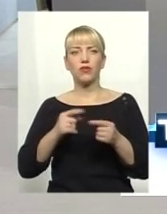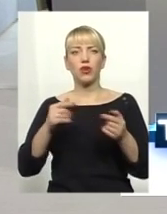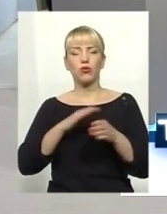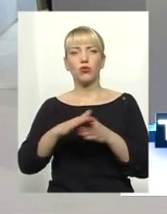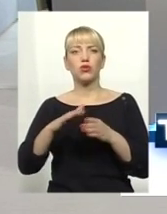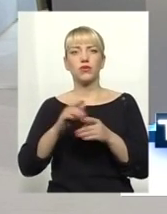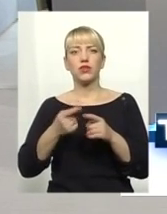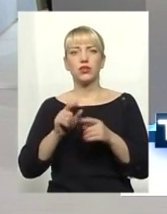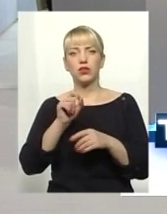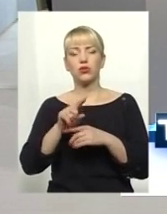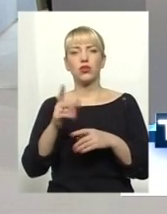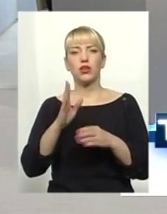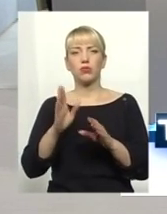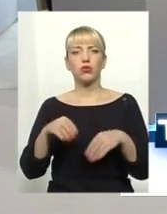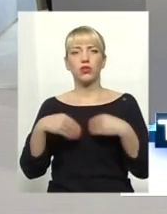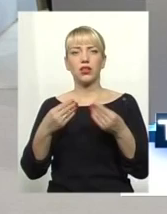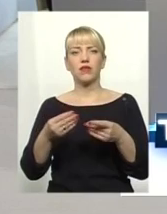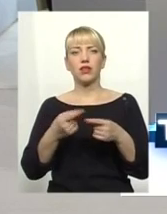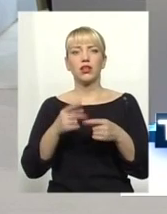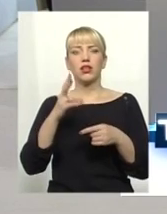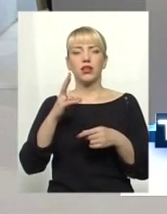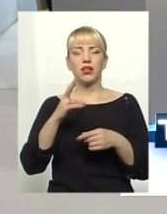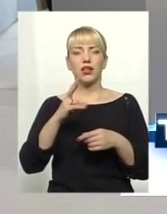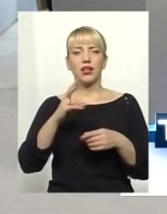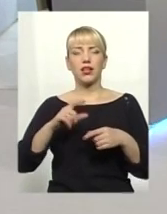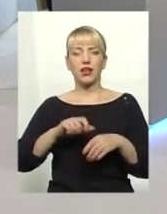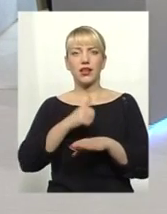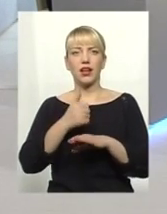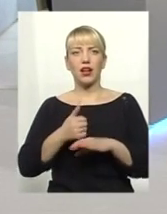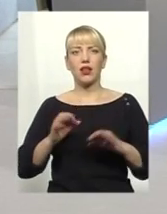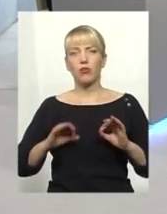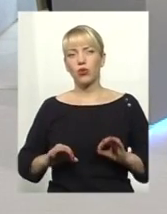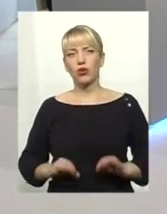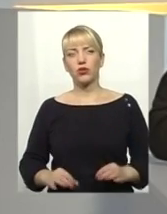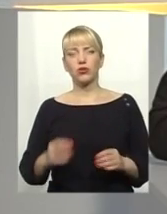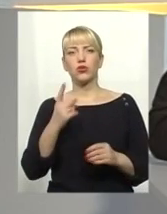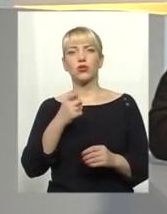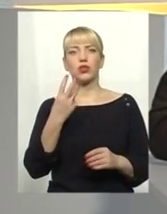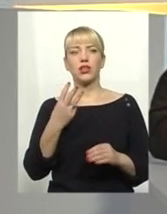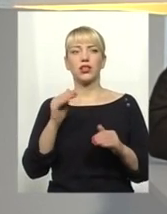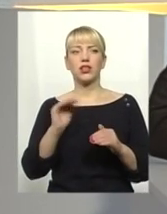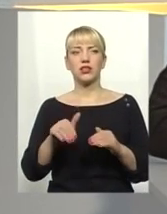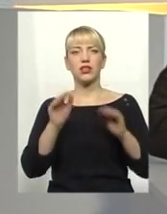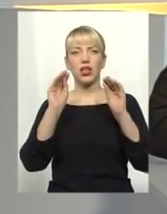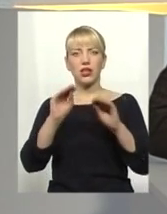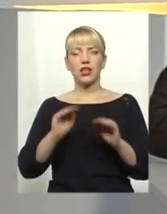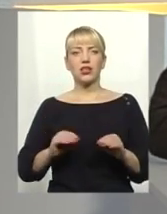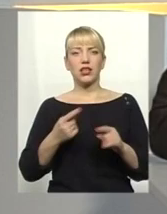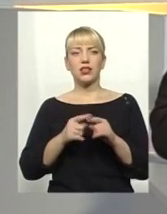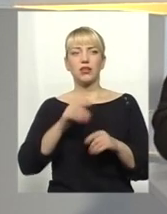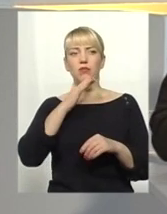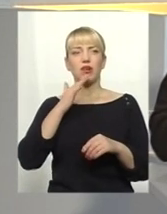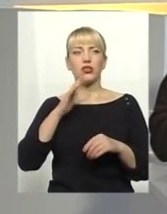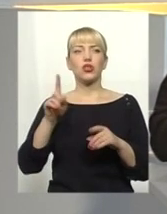доручення, які будуть надавати її як НАЗК, так і Генпрокуратура. А все ж таки 103 тисячі декларацій – це багато. Що з цим всім